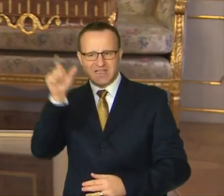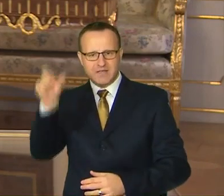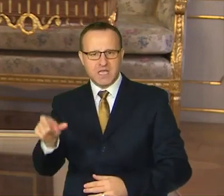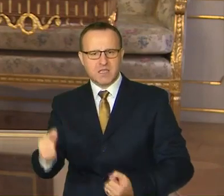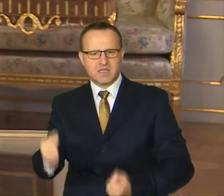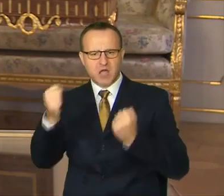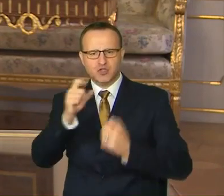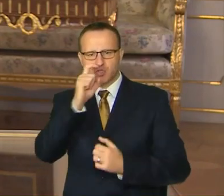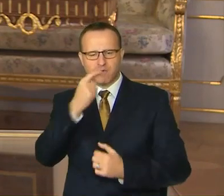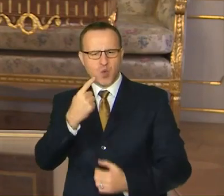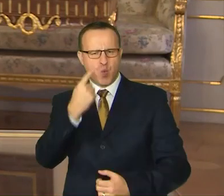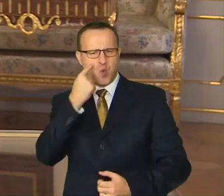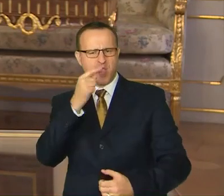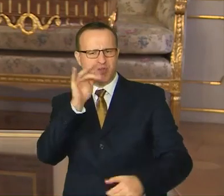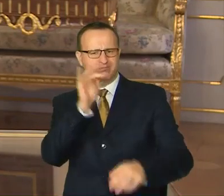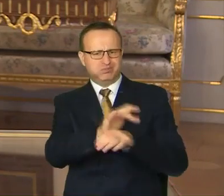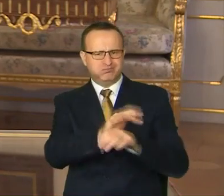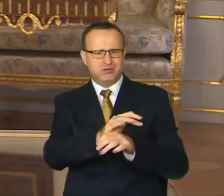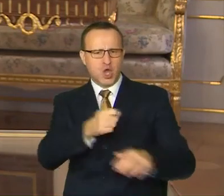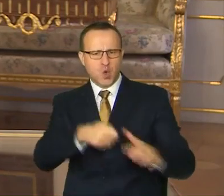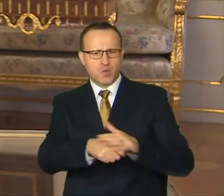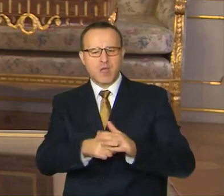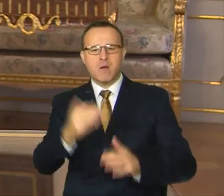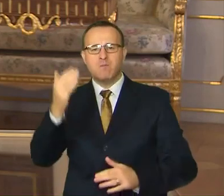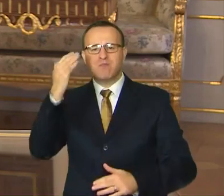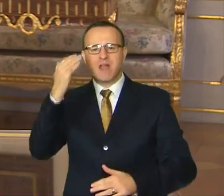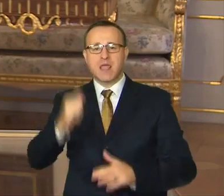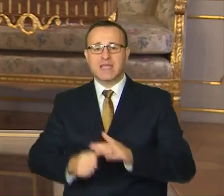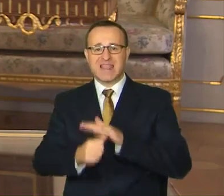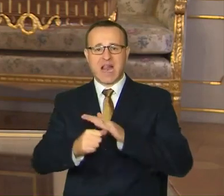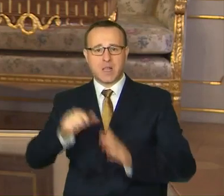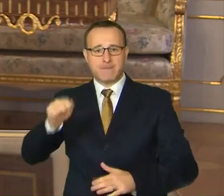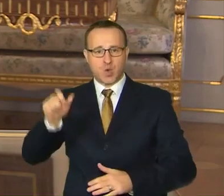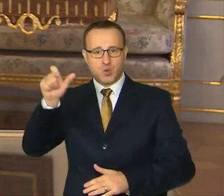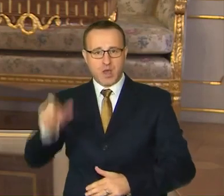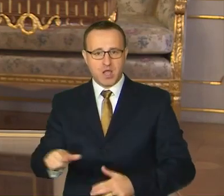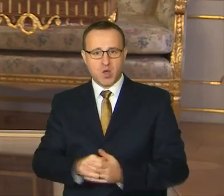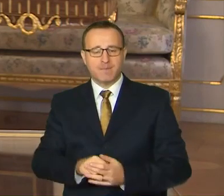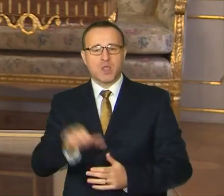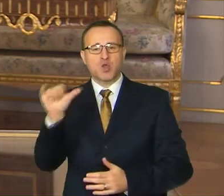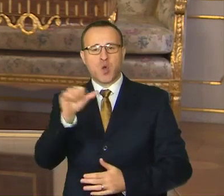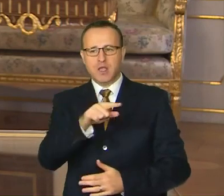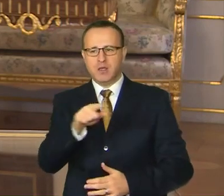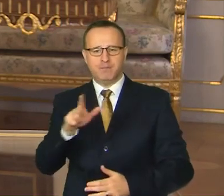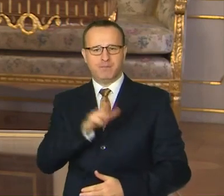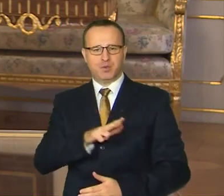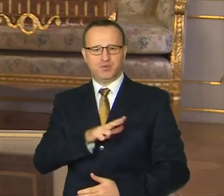zločinov uráža, ponižuje a korumpuje bývalého generálneho prokurátora, ktorý mu slúži.